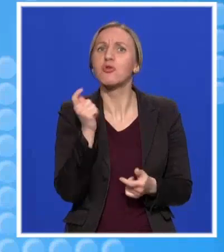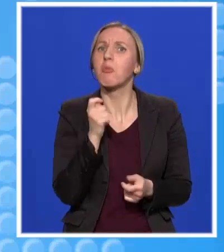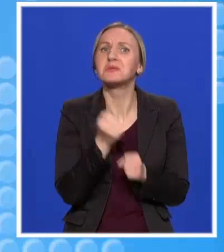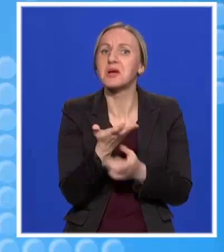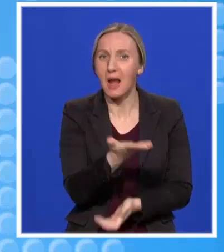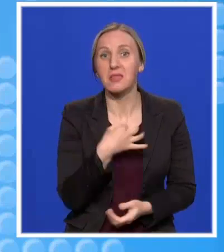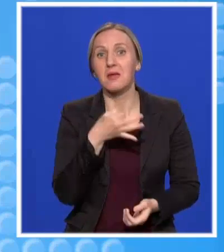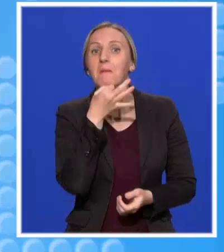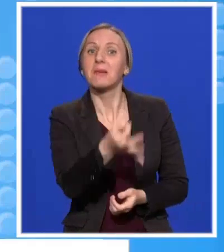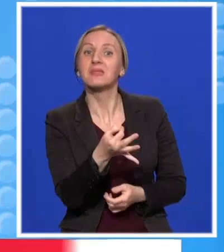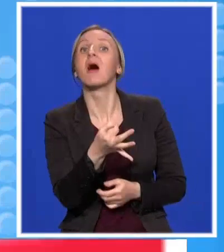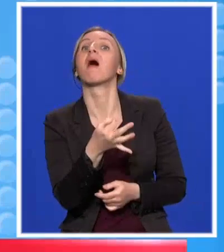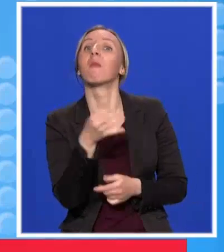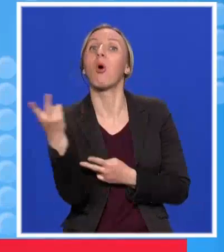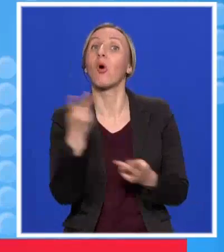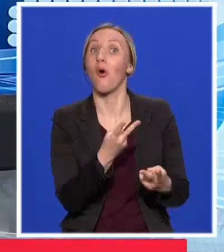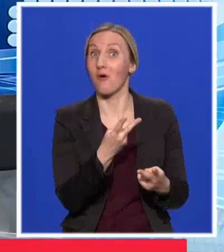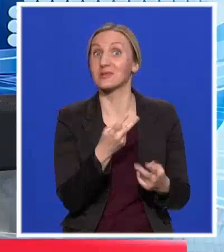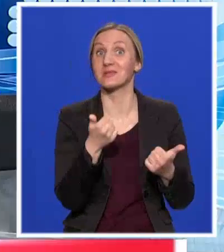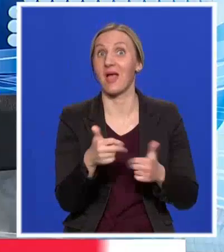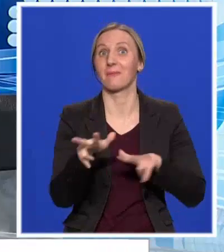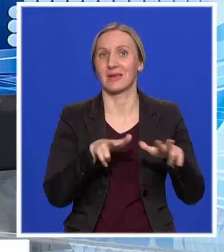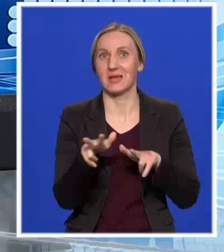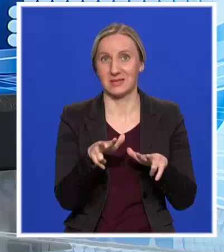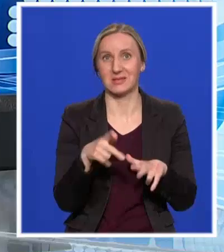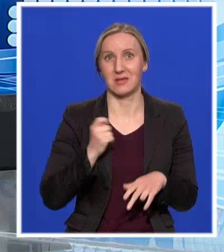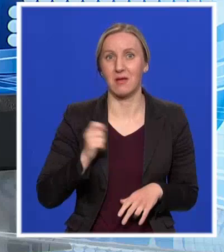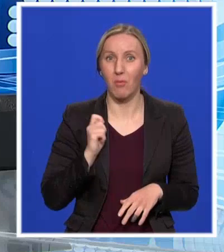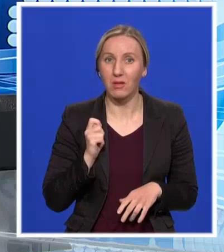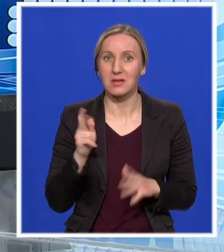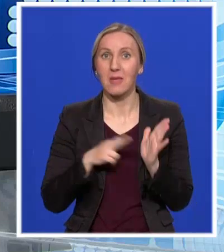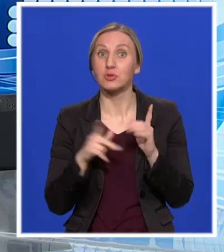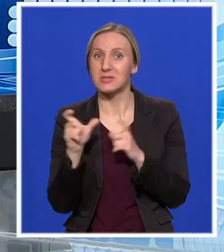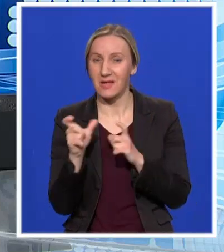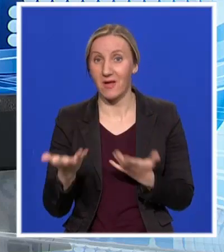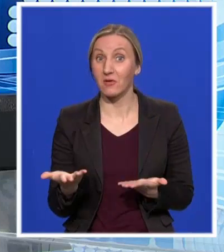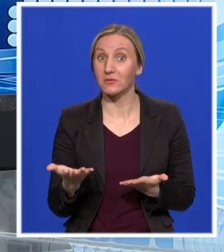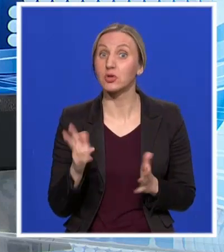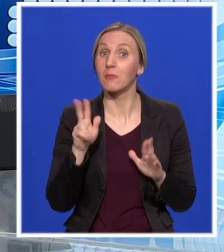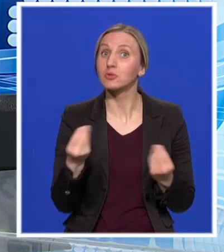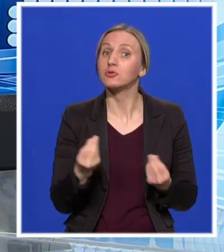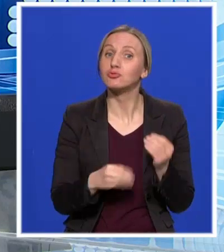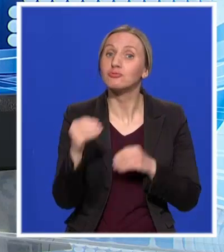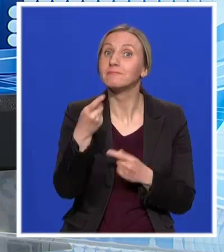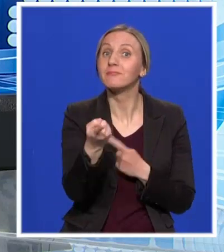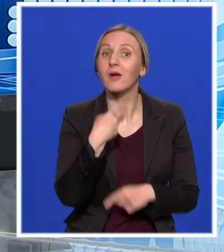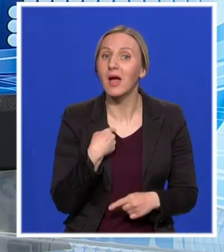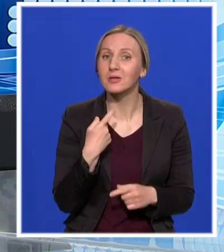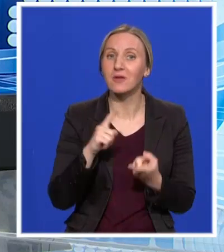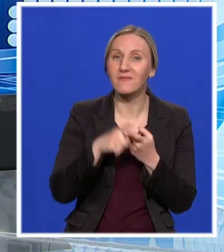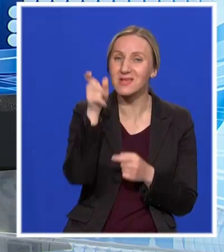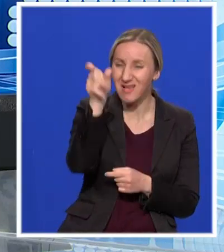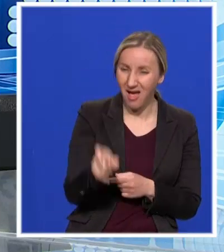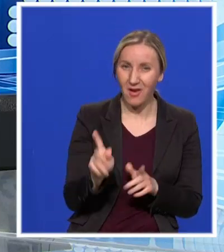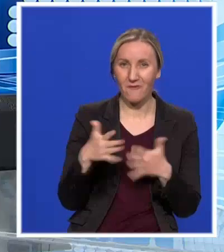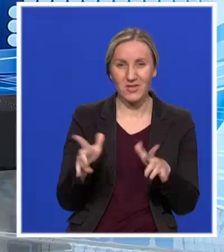govori ministar unutrišnjih poslova, Nebojša Stefanović. Ministar, dobroveče. Dobroveče. Možete najprej nešto više da nam kažete o sumnjičenom